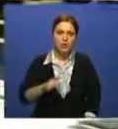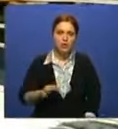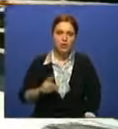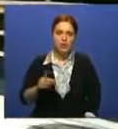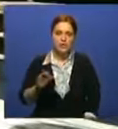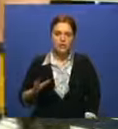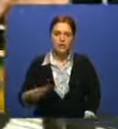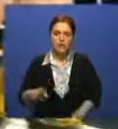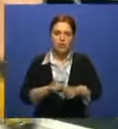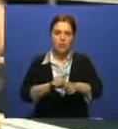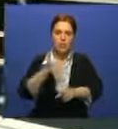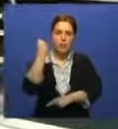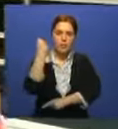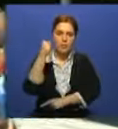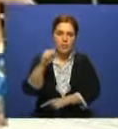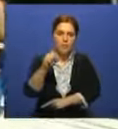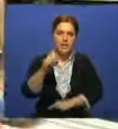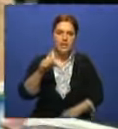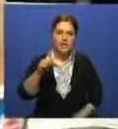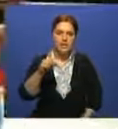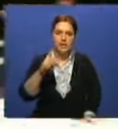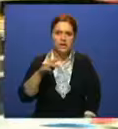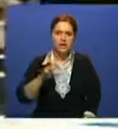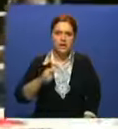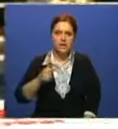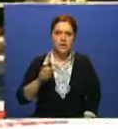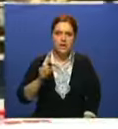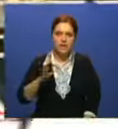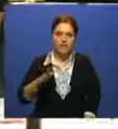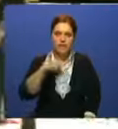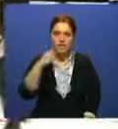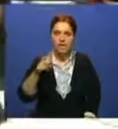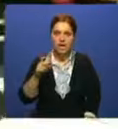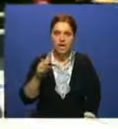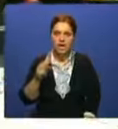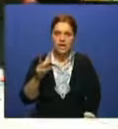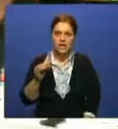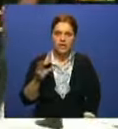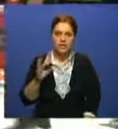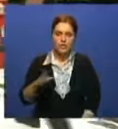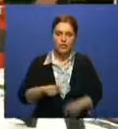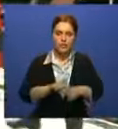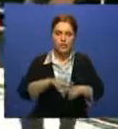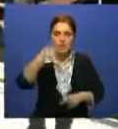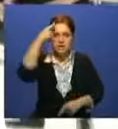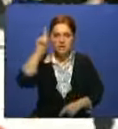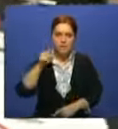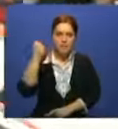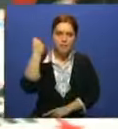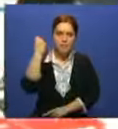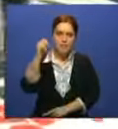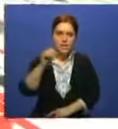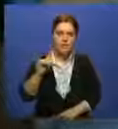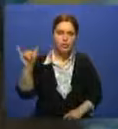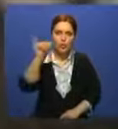Сдался казахстанцу Рашиду Дагаеву и боец из России Эльфат Халиков. Никаких шансов на победу не дал азербайджанцу Фуаду Алиеву,